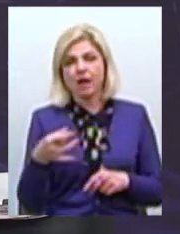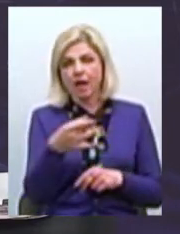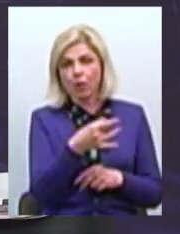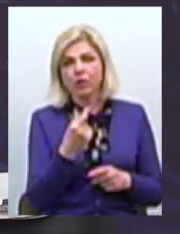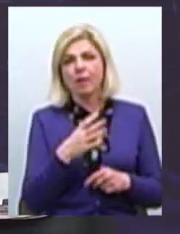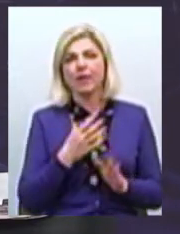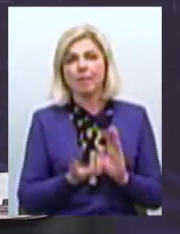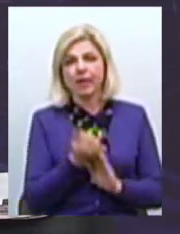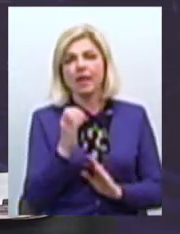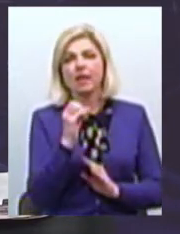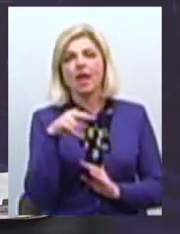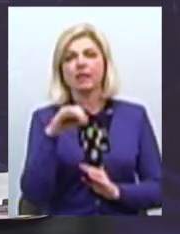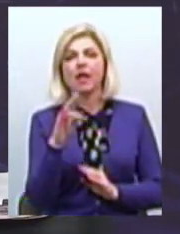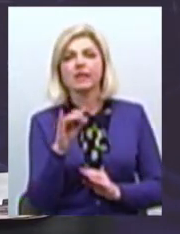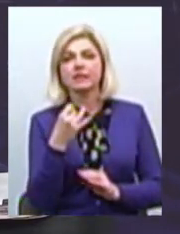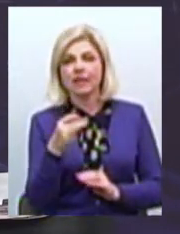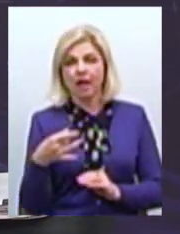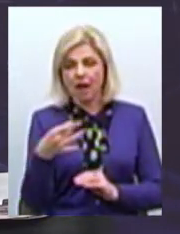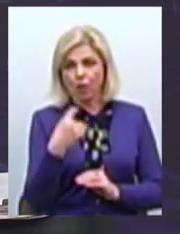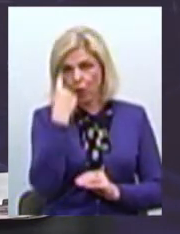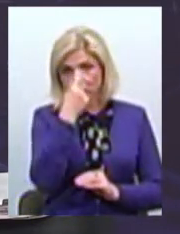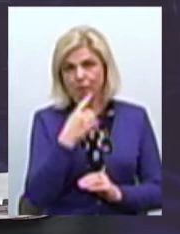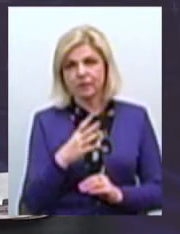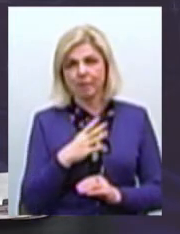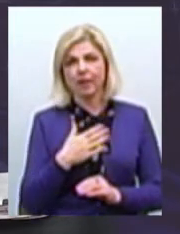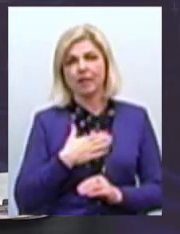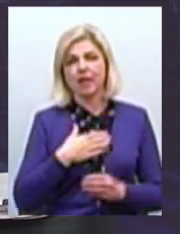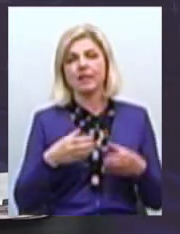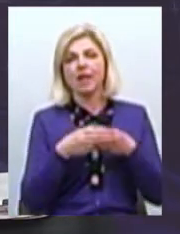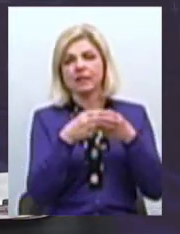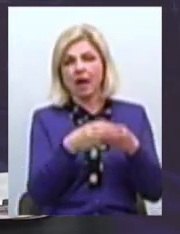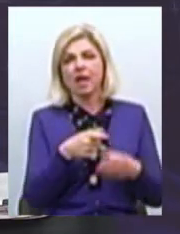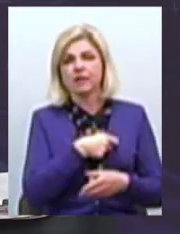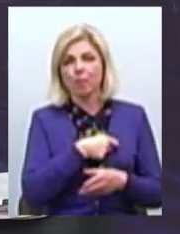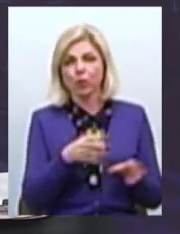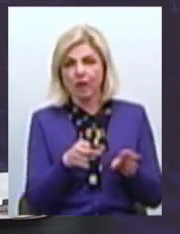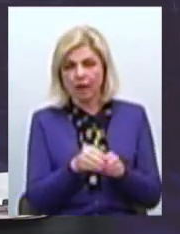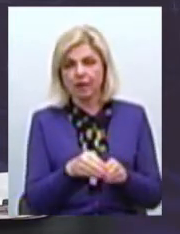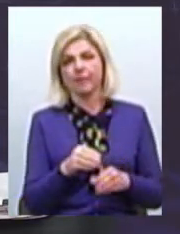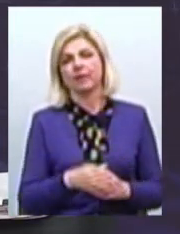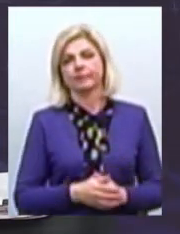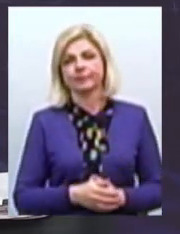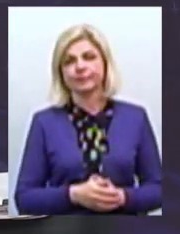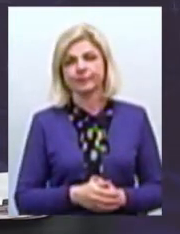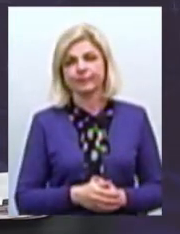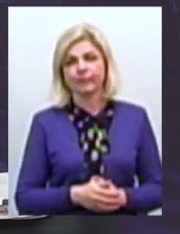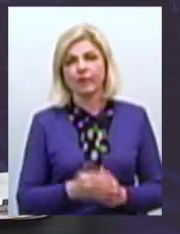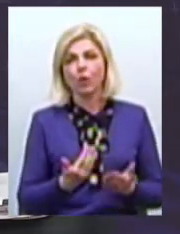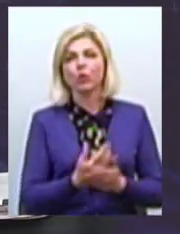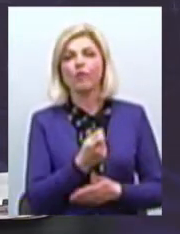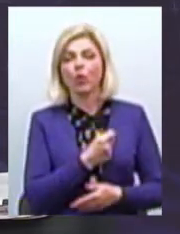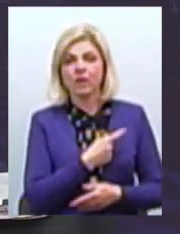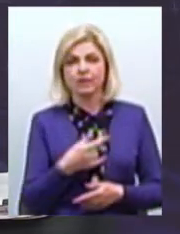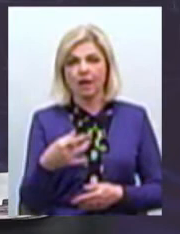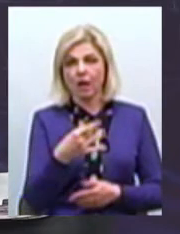школи Це Єланницький район, особиста була з нашою делегацією з депутатами Це Новодеський